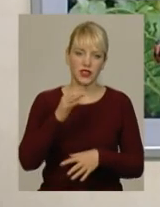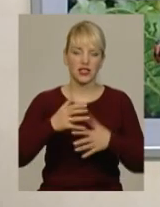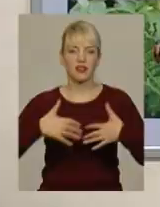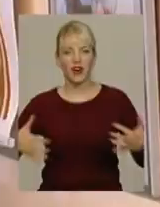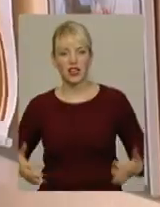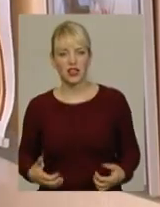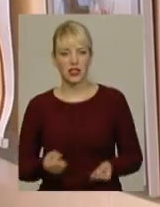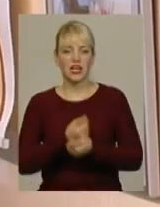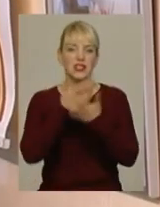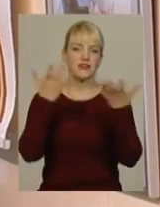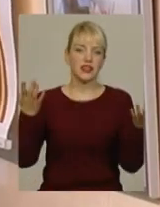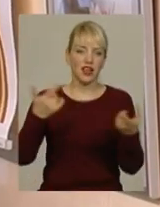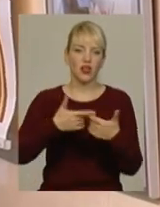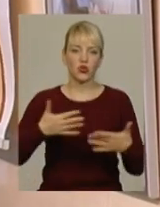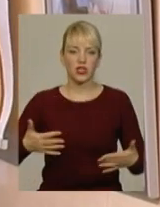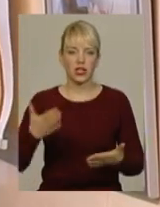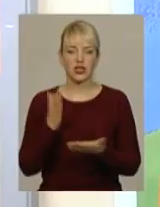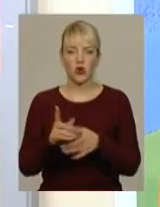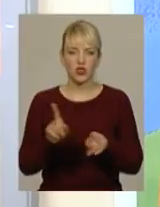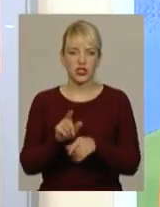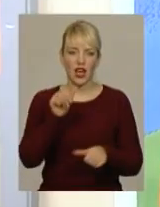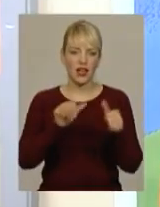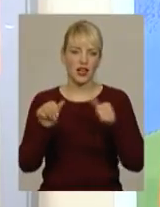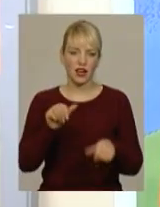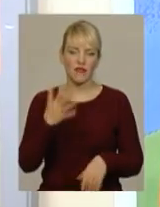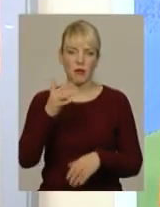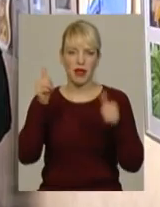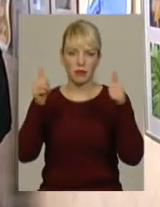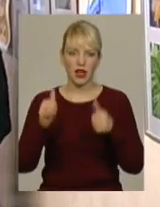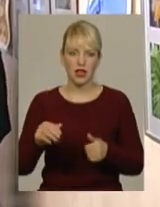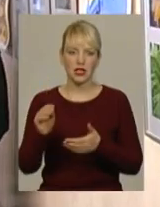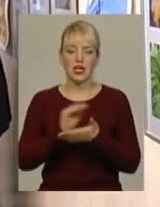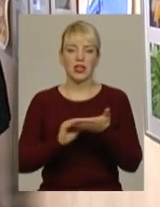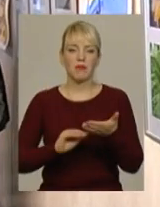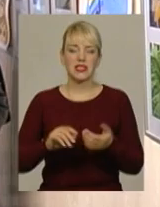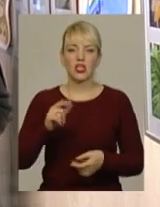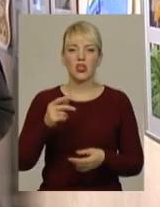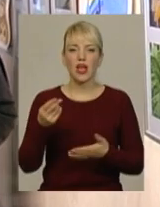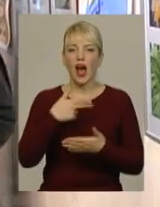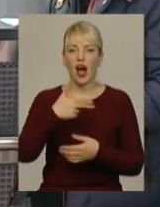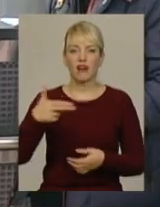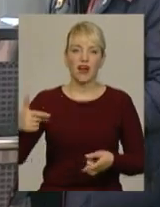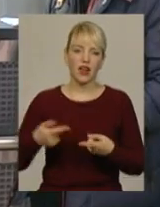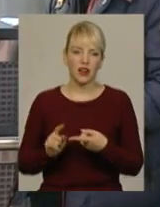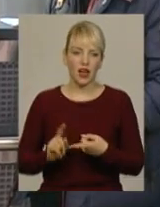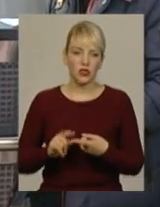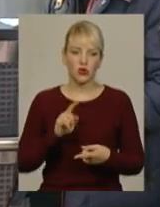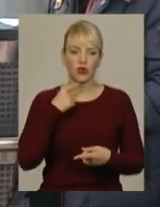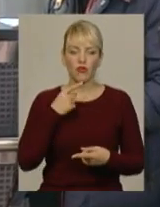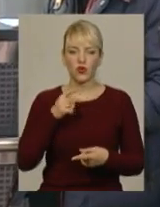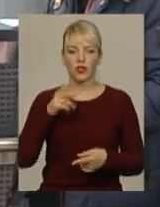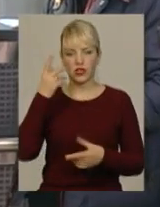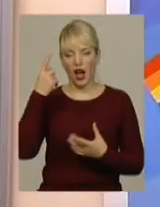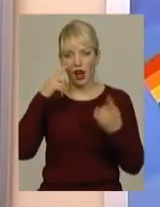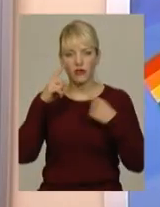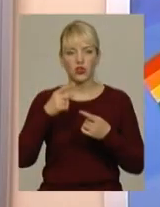світанок, листя, поле. Окрім «Світлин» є ще й графіка – п'ять плакатів, написані автором «Аквареліо». Його колега – фотограф Сергій Аніськов каже,